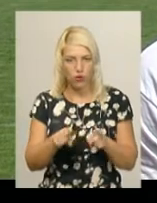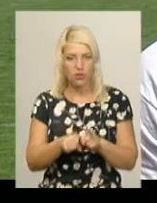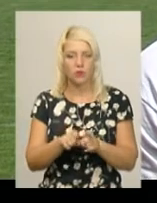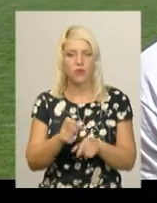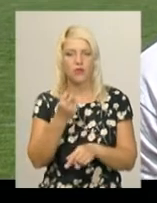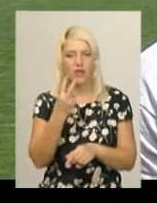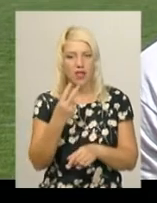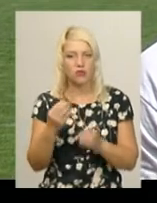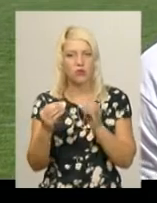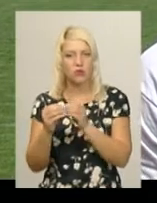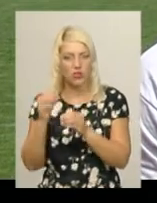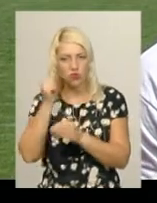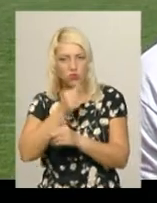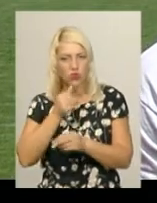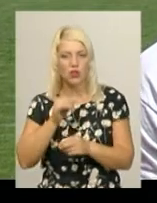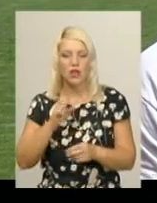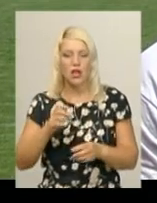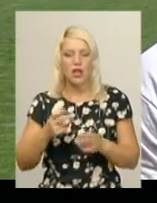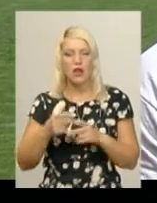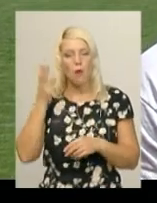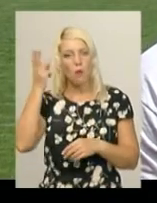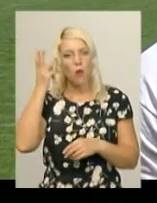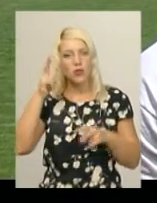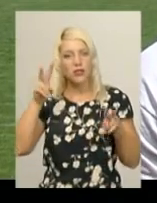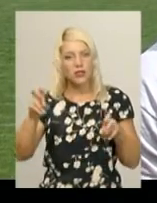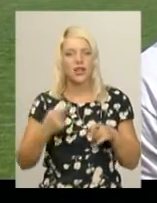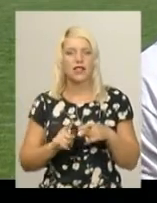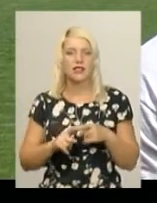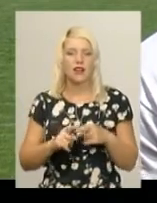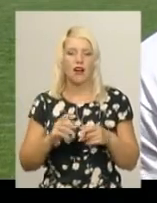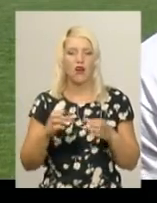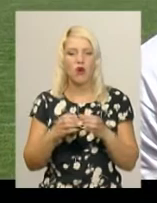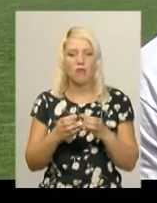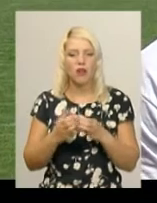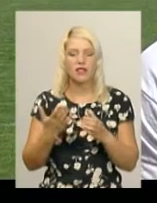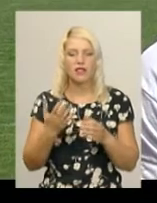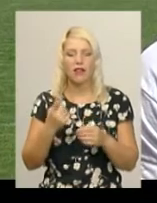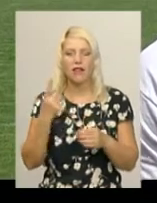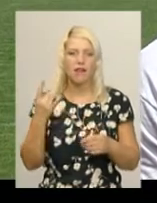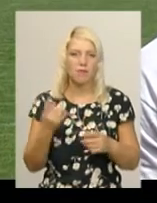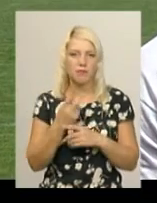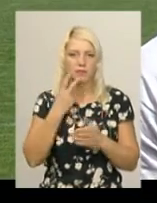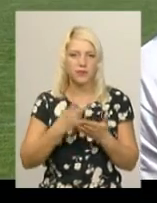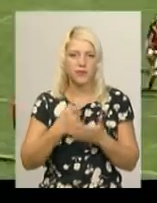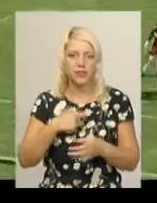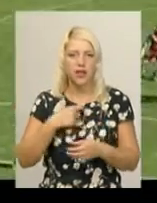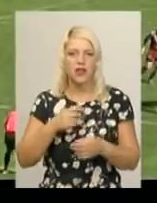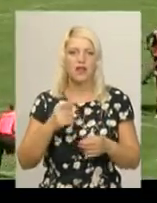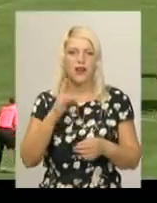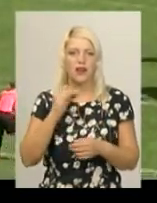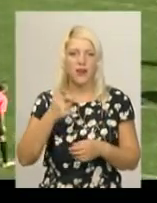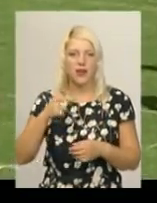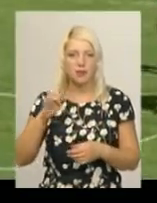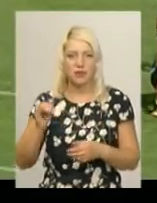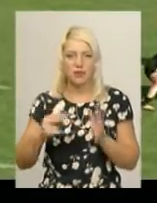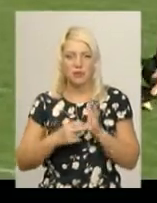команда Поділля – це наша друга команда, яка в цьому році дебютувала у вищому дивізіоні з регбі 7. Кожна з семи